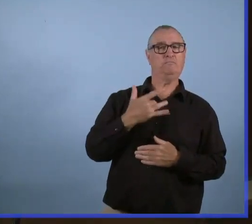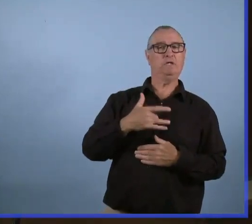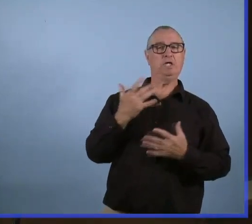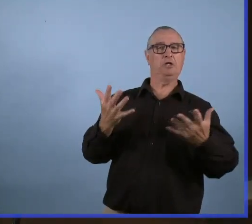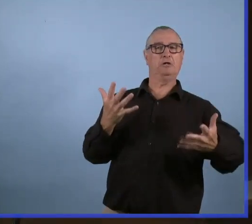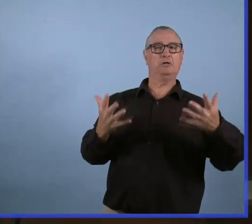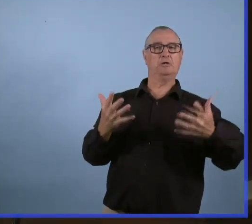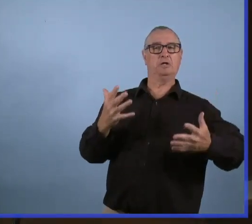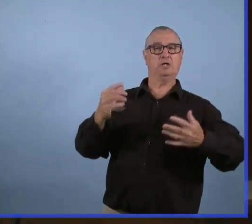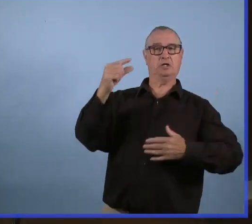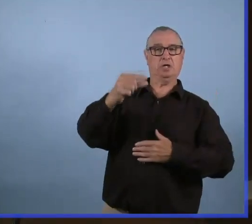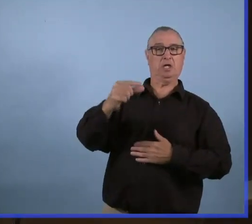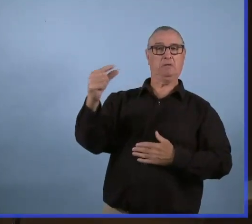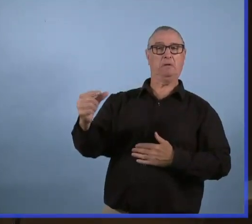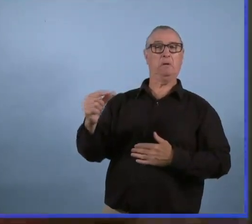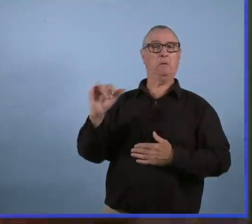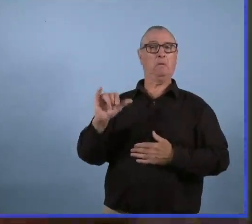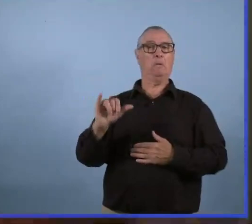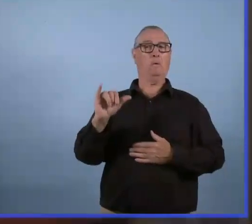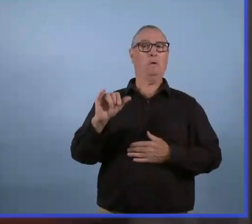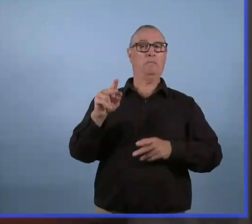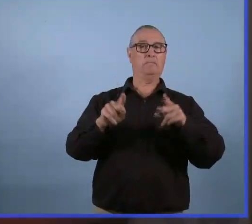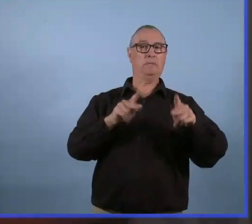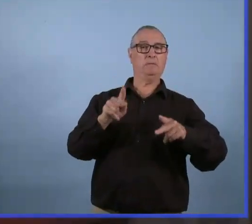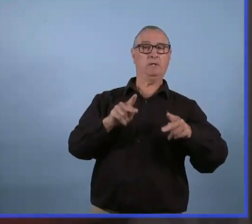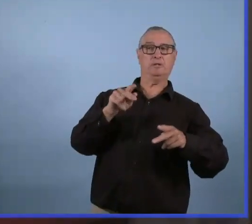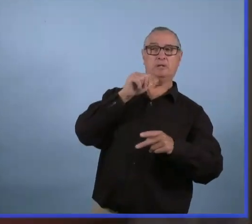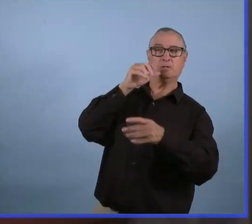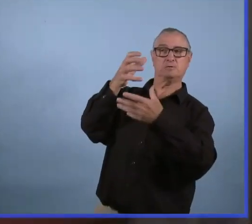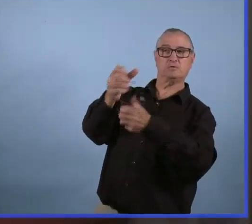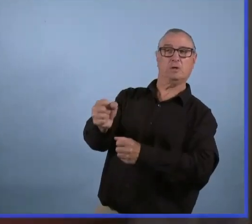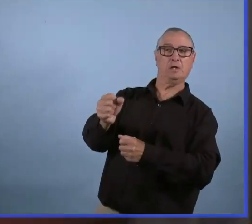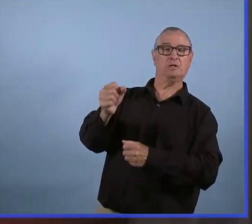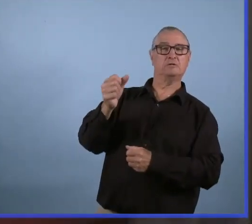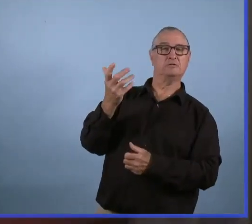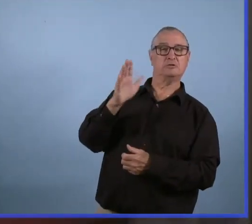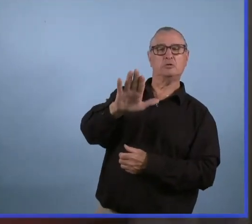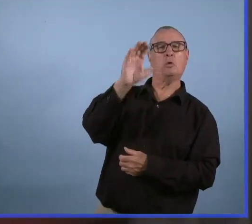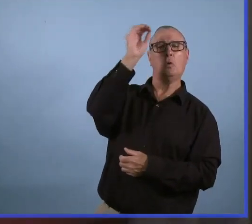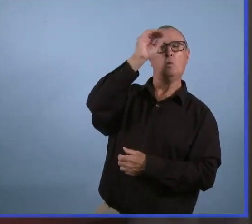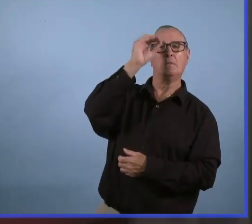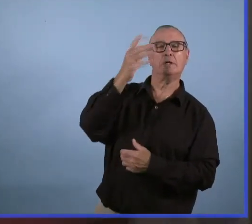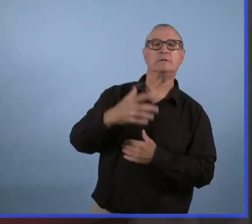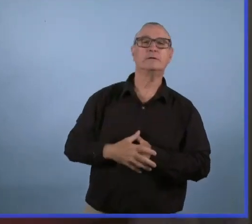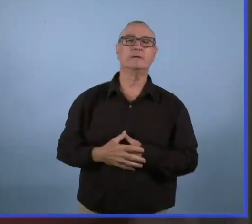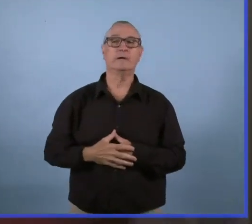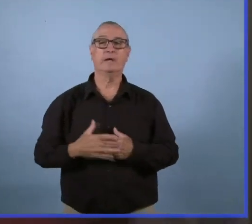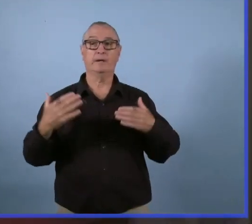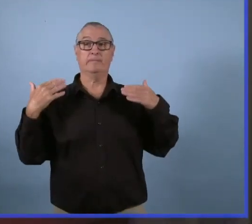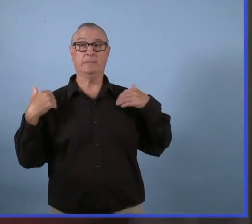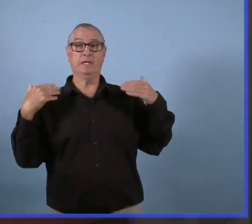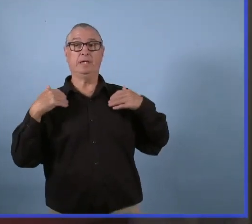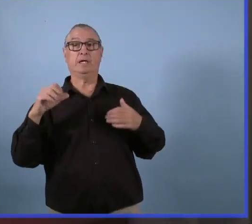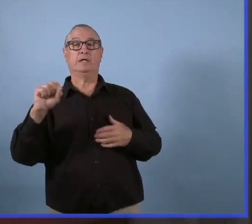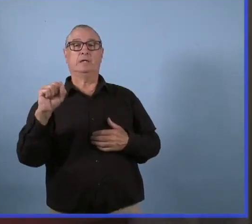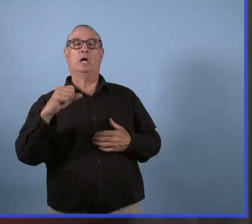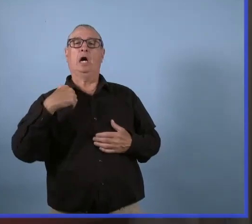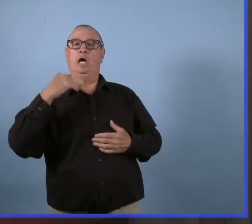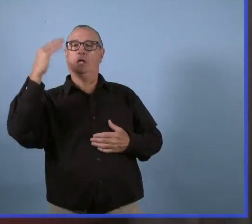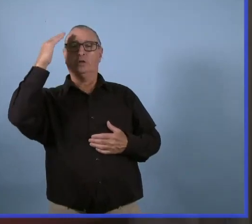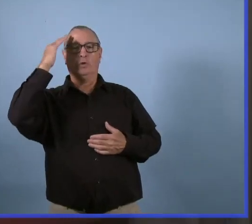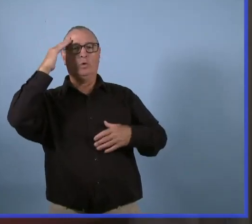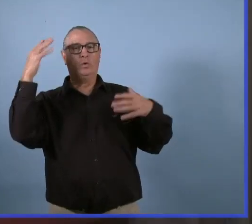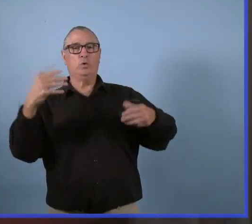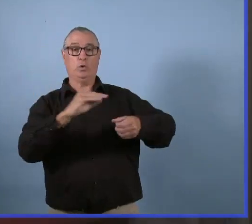a vraiment baissé. Qu'est-ce que vous en pensez ? Ça a été une période très difficile pour les Manitobains